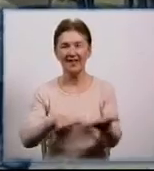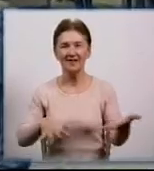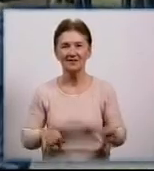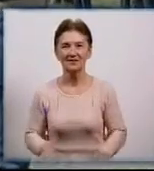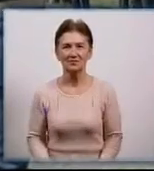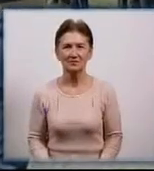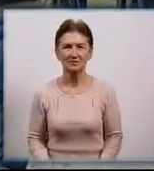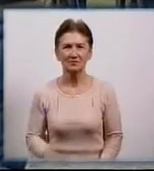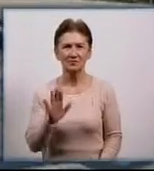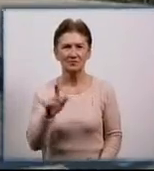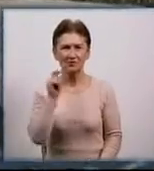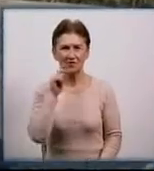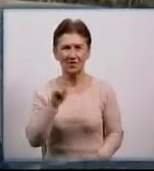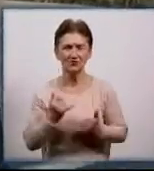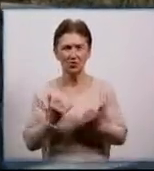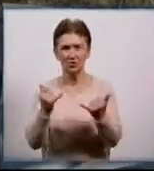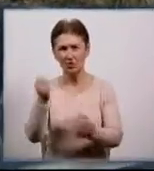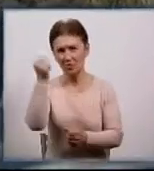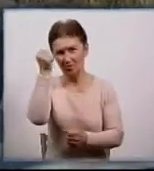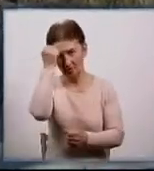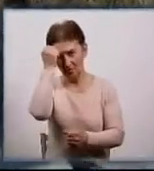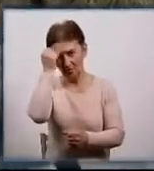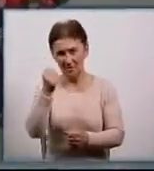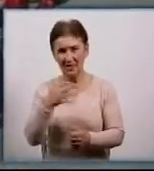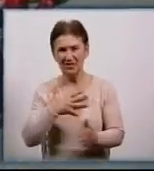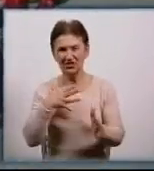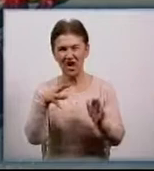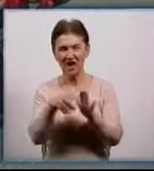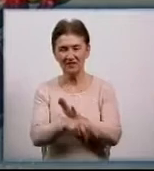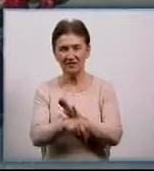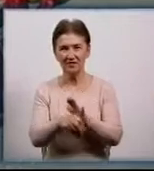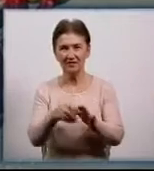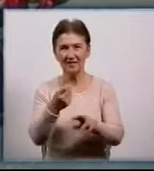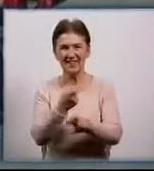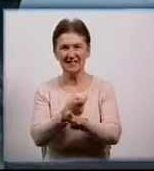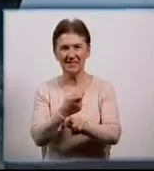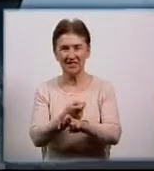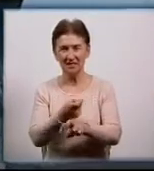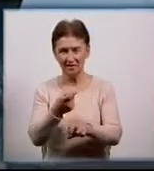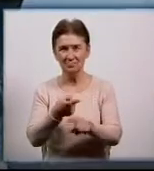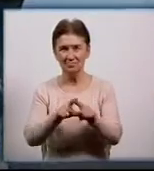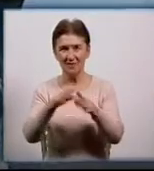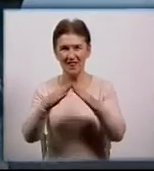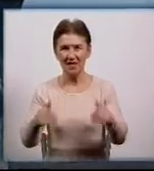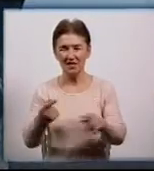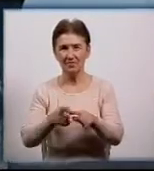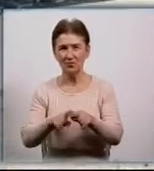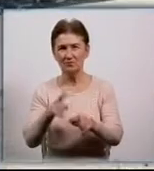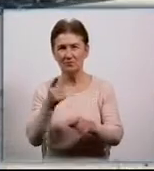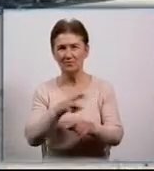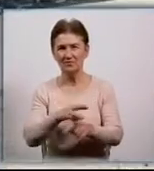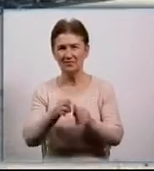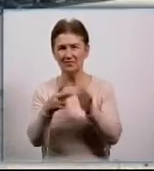В Україні вшановують пам'ять жертв нацистських концтаборів. На підконтрольних територіях нацисти отримували 18 мільйонів бранців.